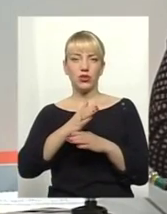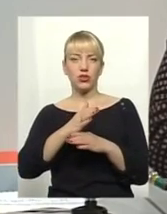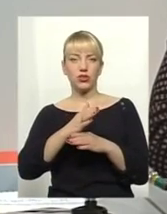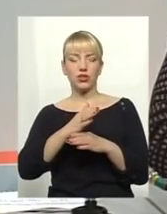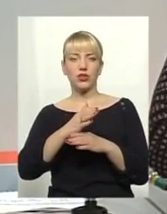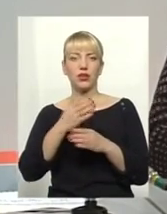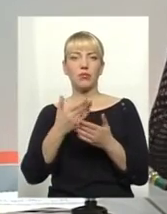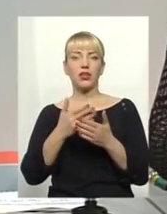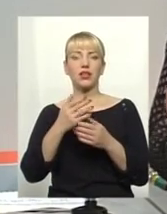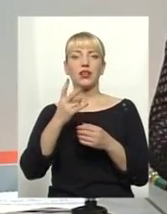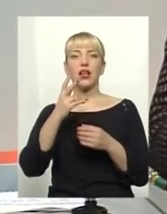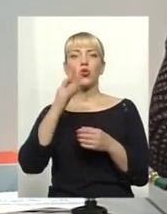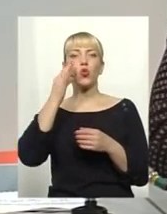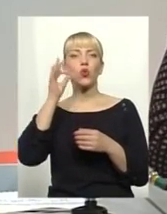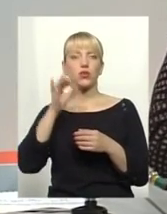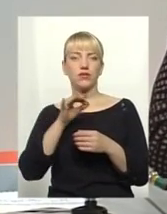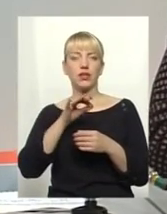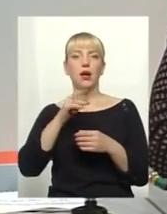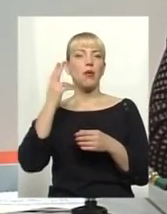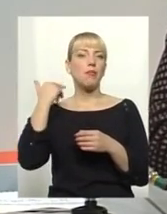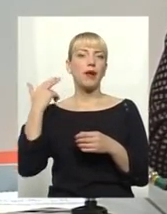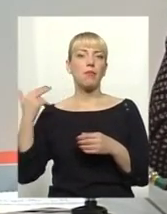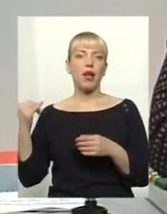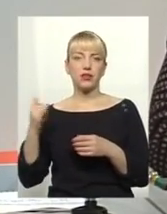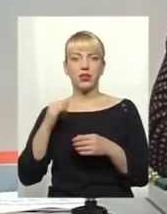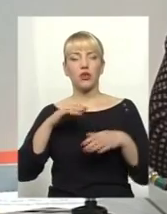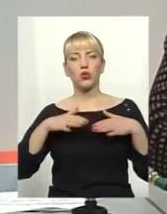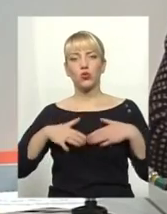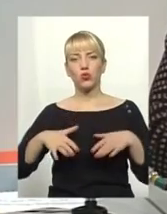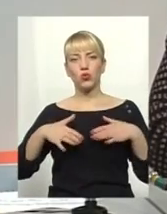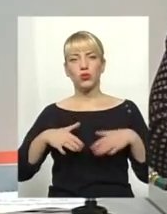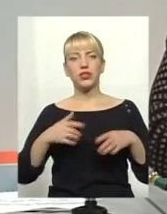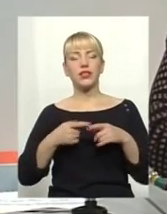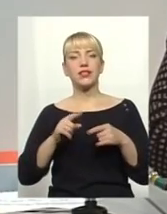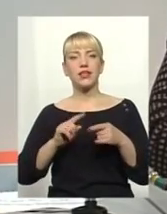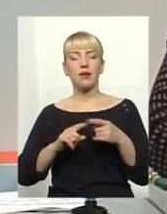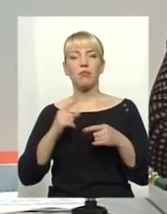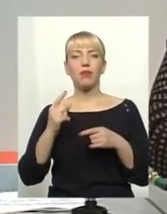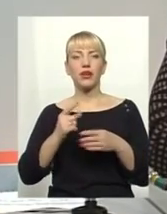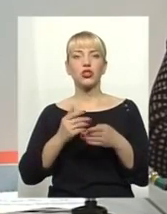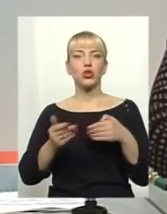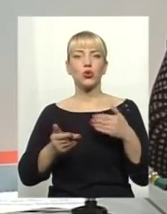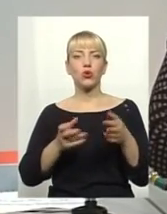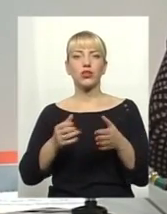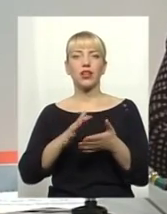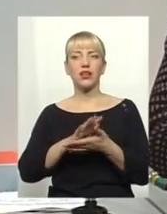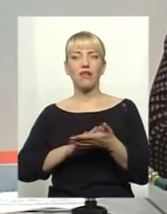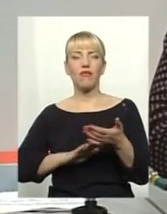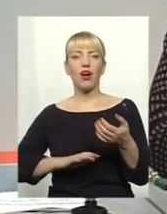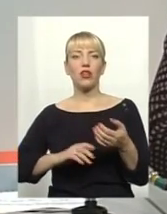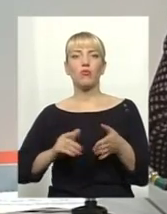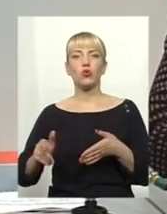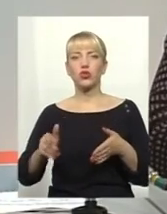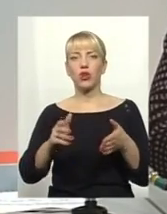Прибалтики, чи досвід Грузії. Я ще раз скажу, це лише перший крок на тривалому шляху боротьбі з